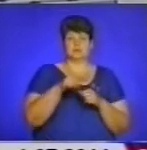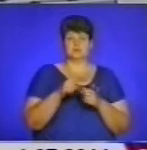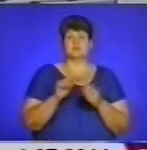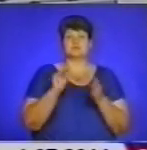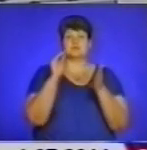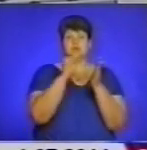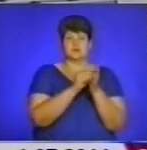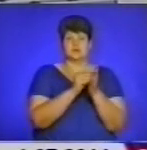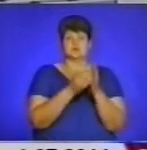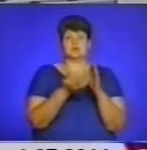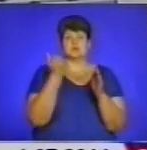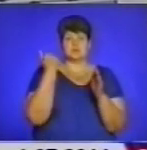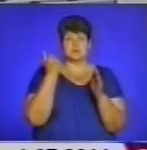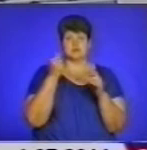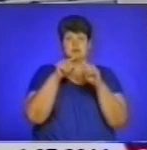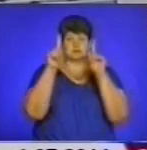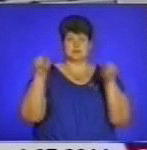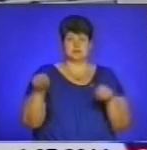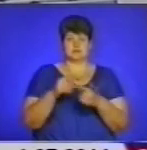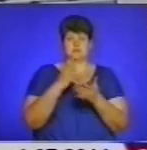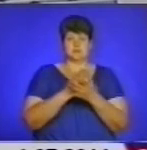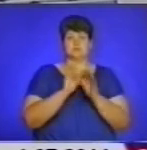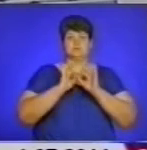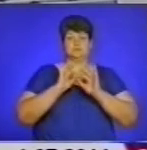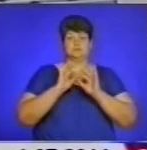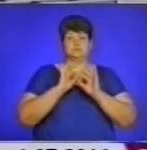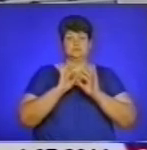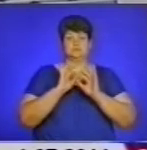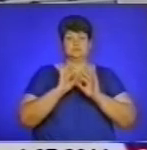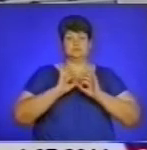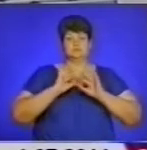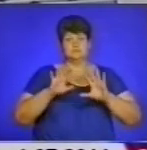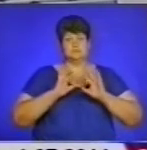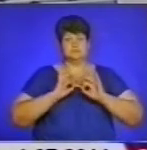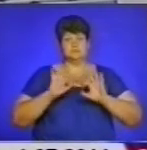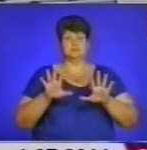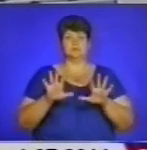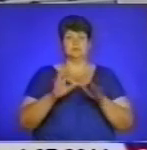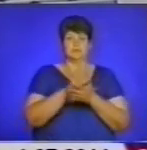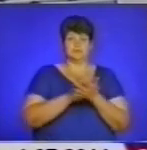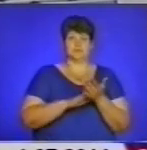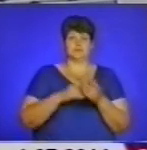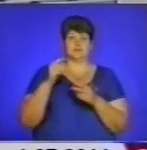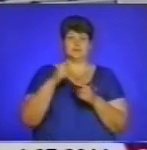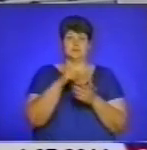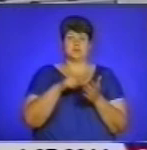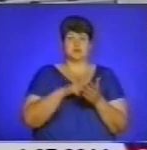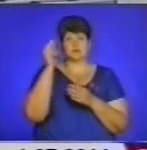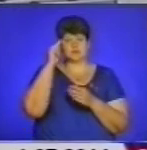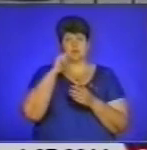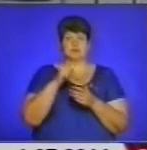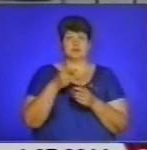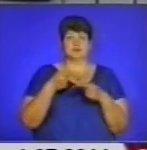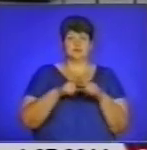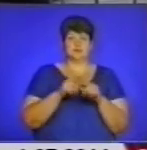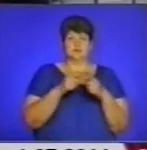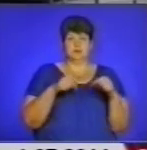або зняти дорожній знак, це має бути обґрунтовано. Та в подальшому ці питання вивчаються цим технічним відділом.